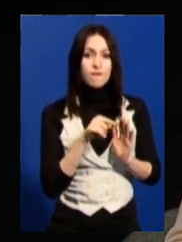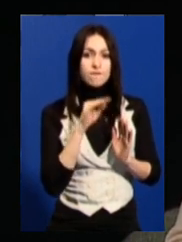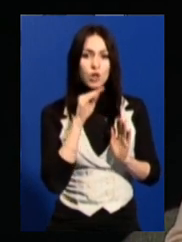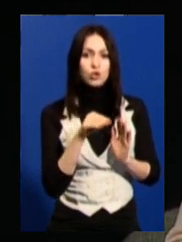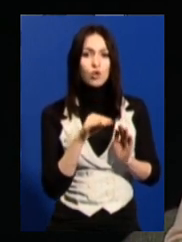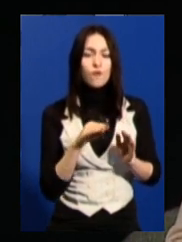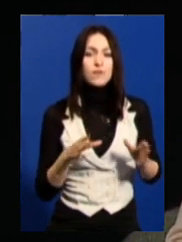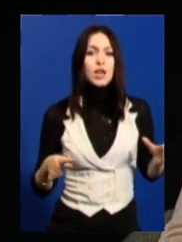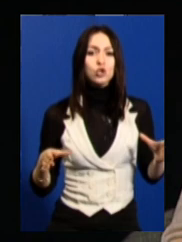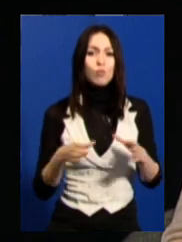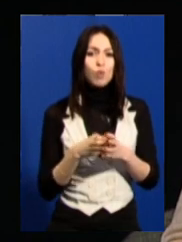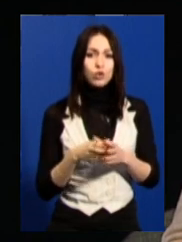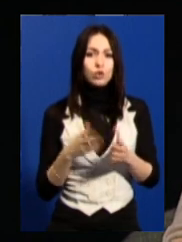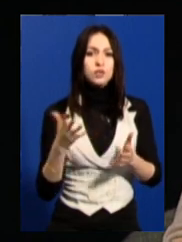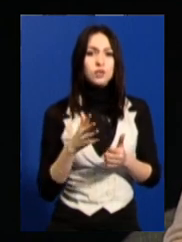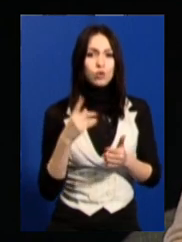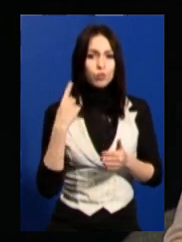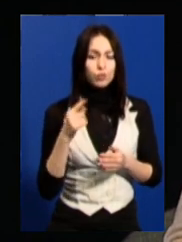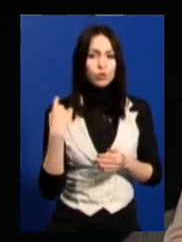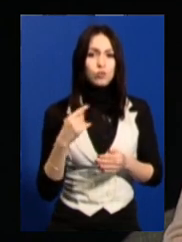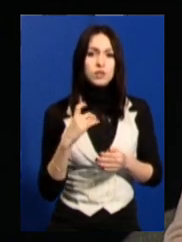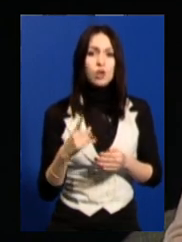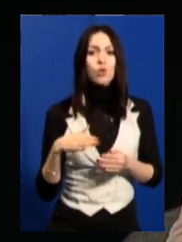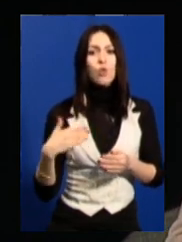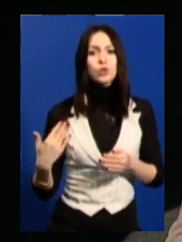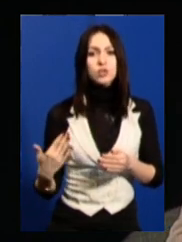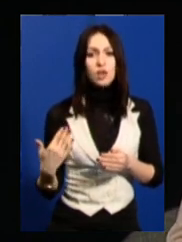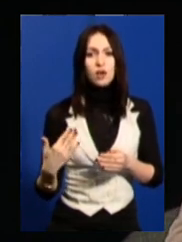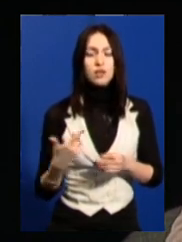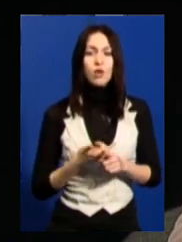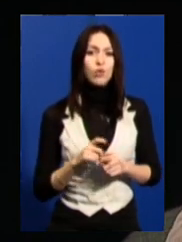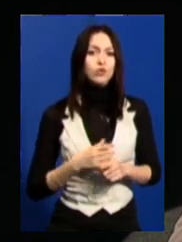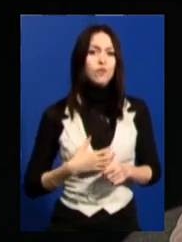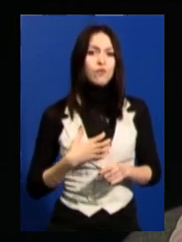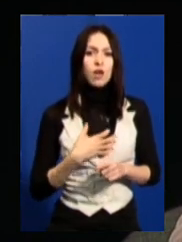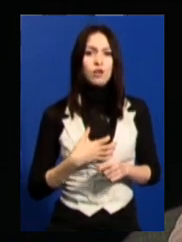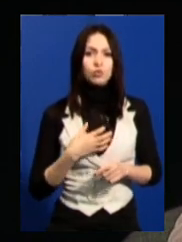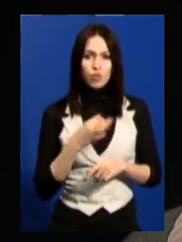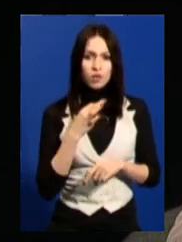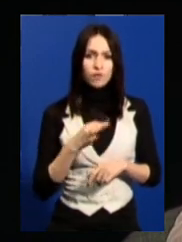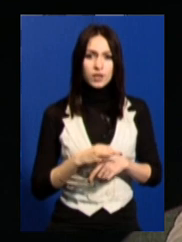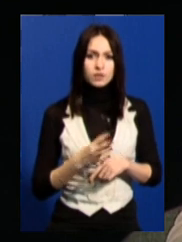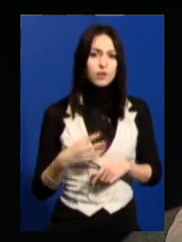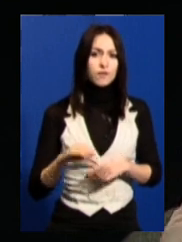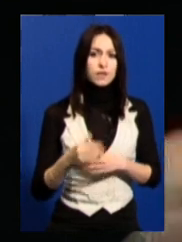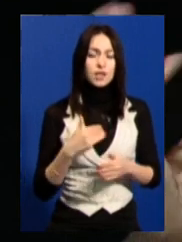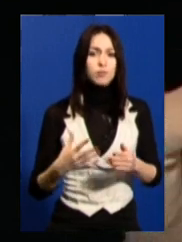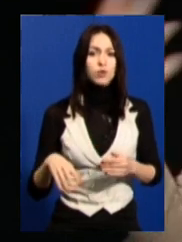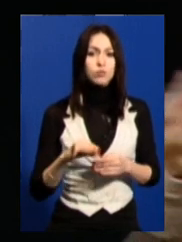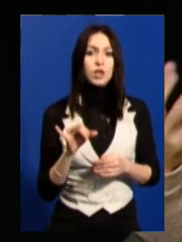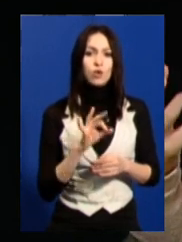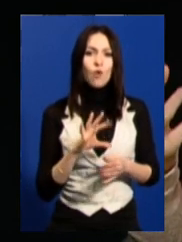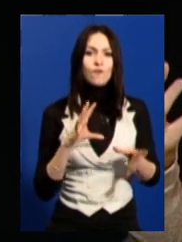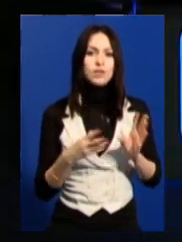суборності, яку славянофіли колись придумали, вона, з одного боку, про дуже важливу штуку про відповідальність усіх перед всіма і про